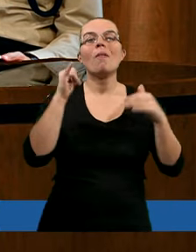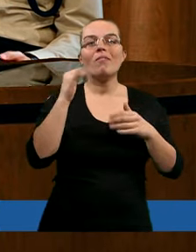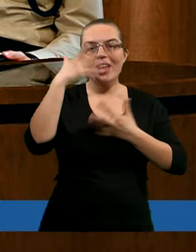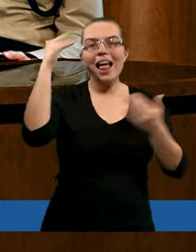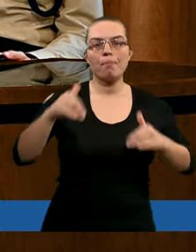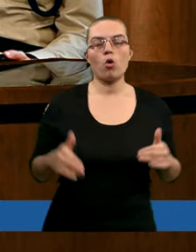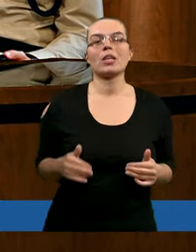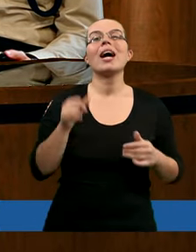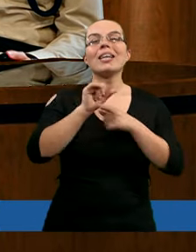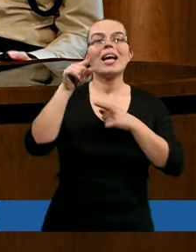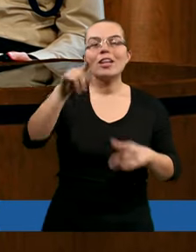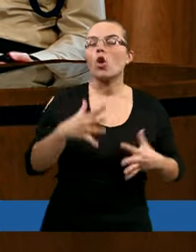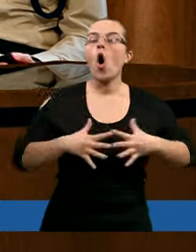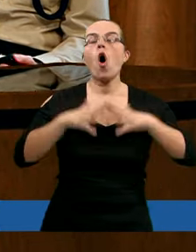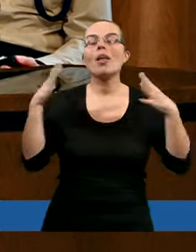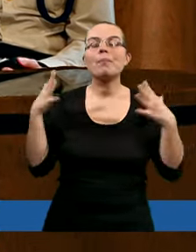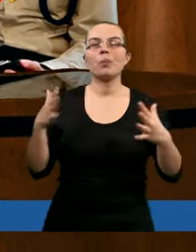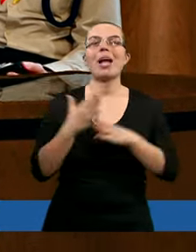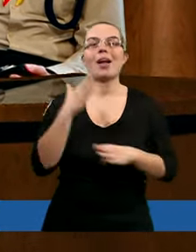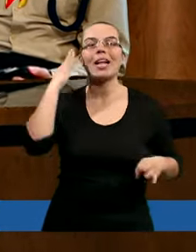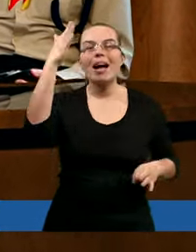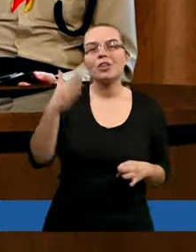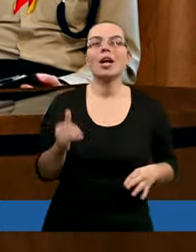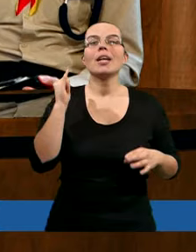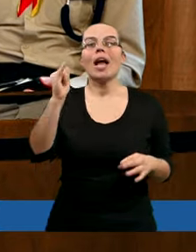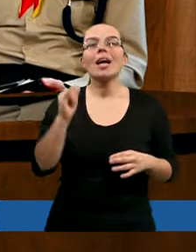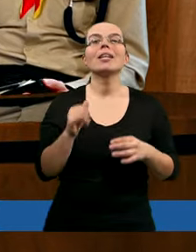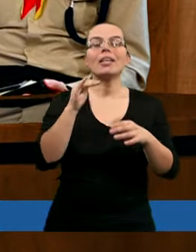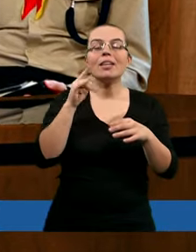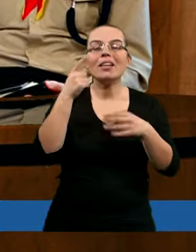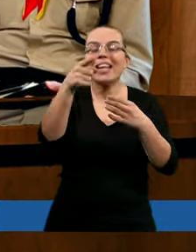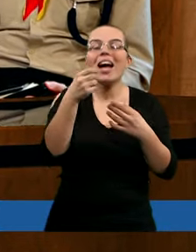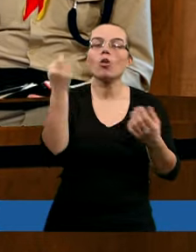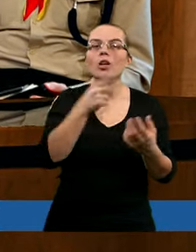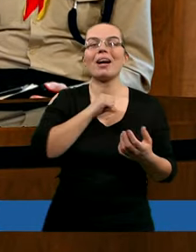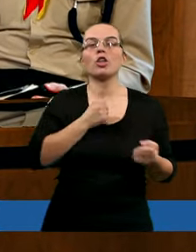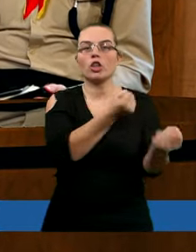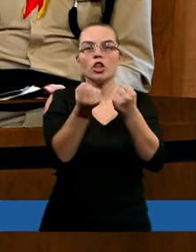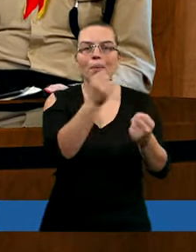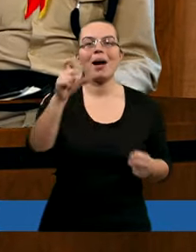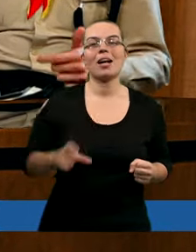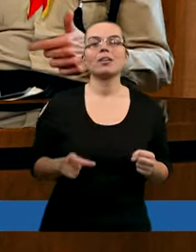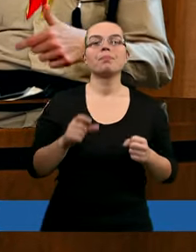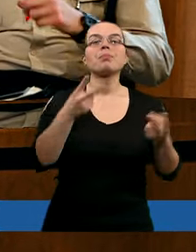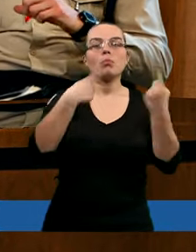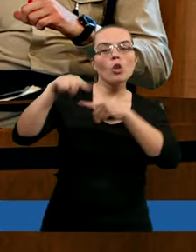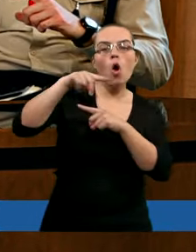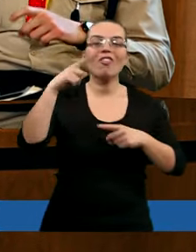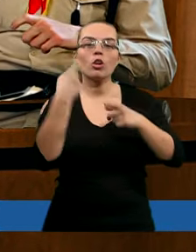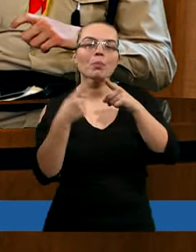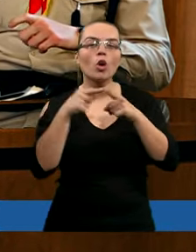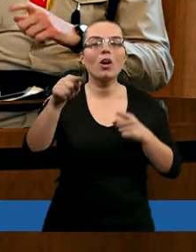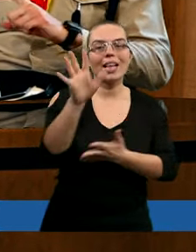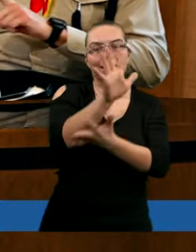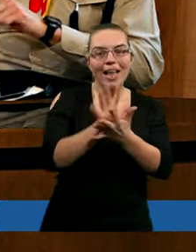jest to olbrzymia nadzieja, jest to obietnica, której można się trzymać. Zalek? Odwróćmy trochę